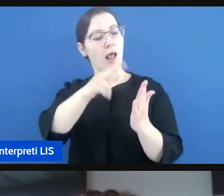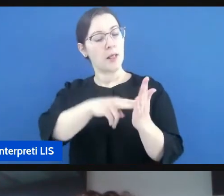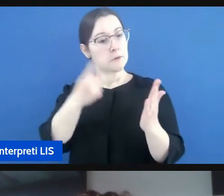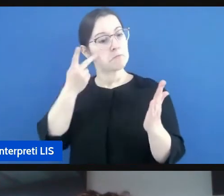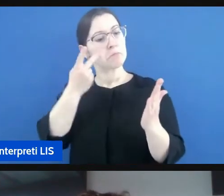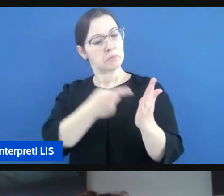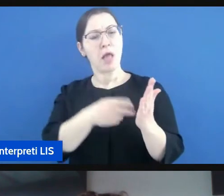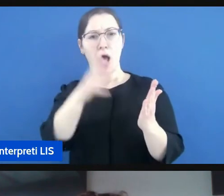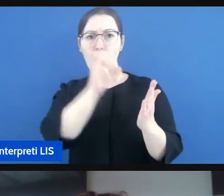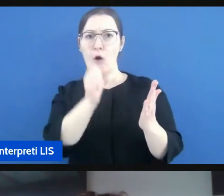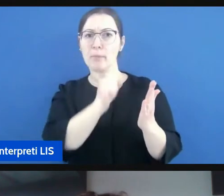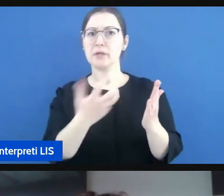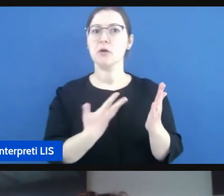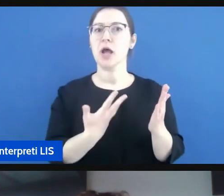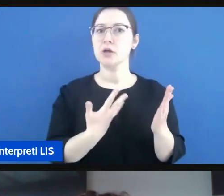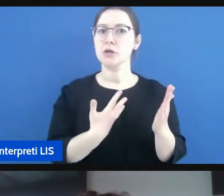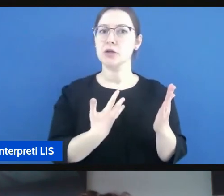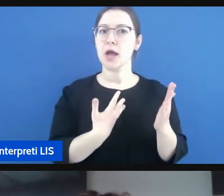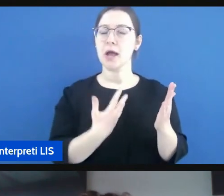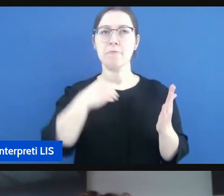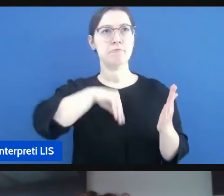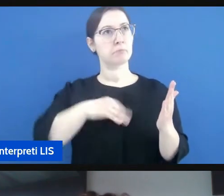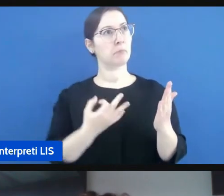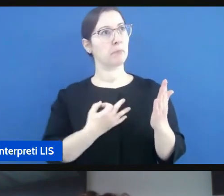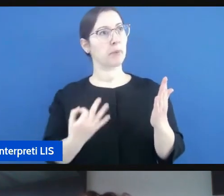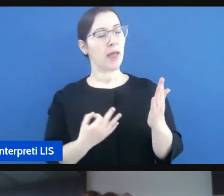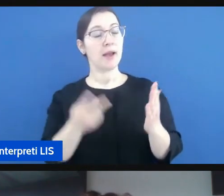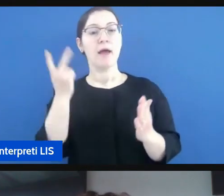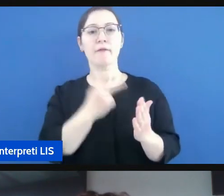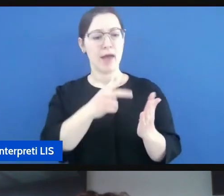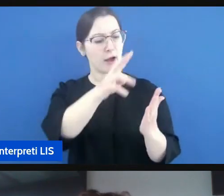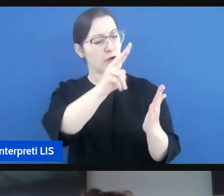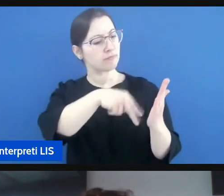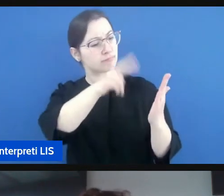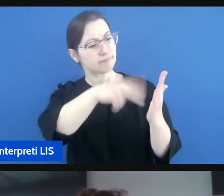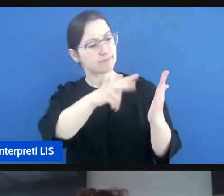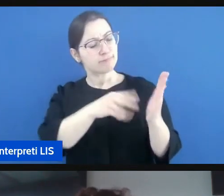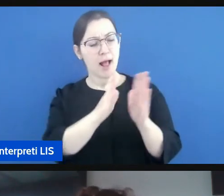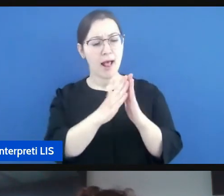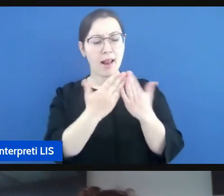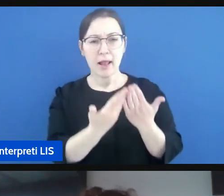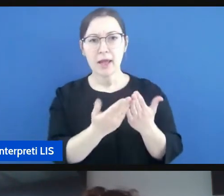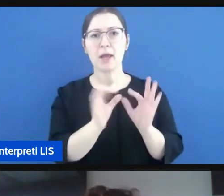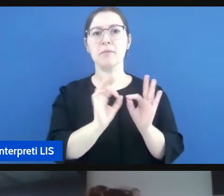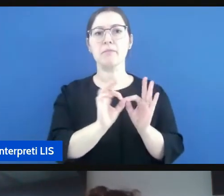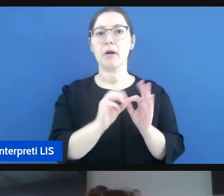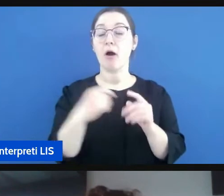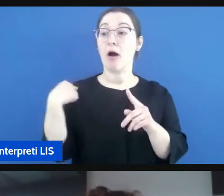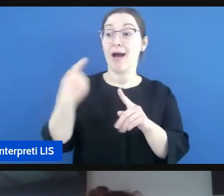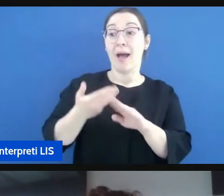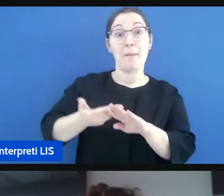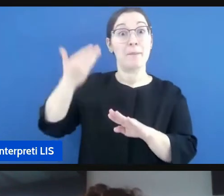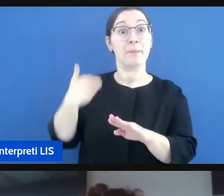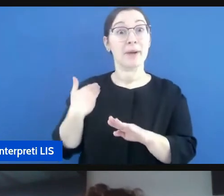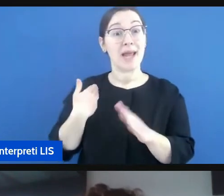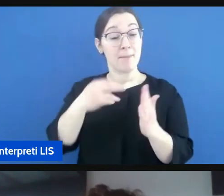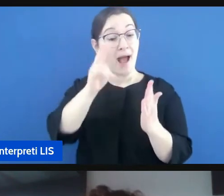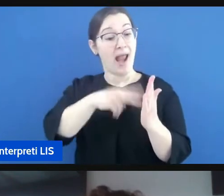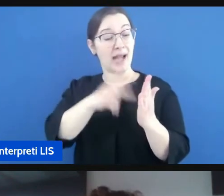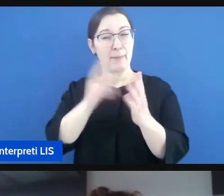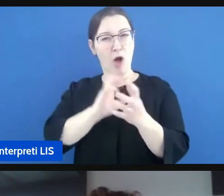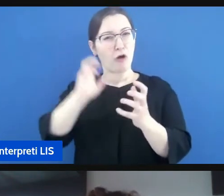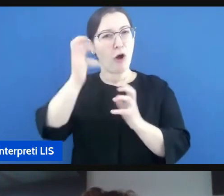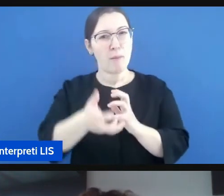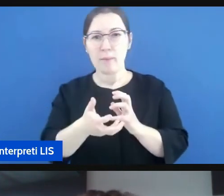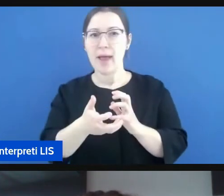riesce a capire nonostante appunto sia un libro che fino a poco tempo fa era complesso e